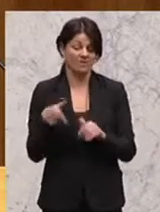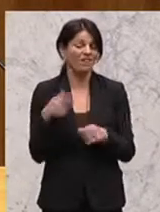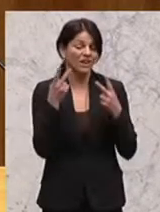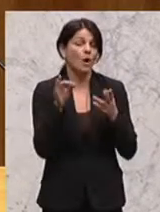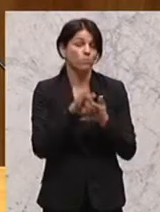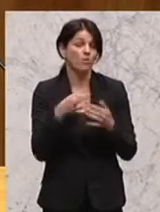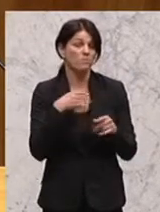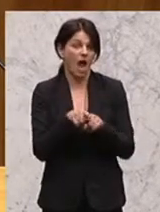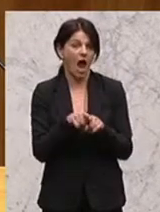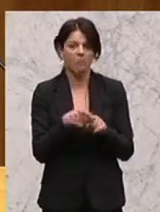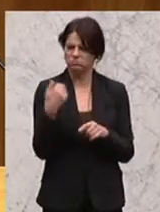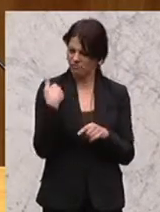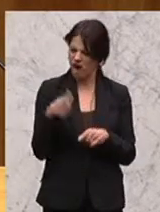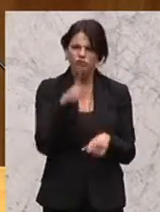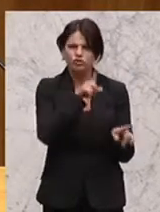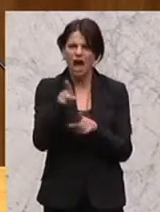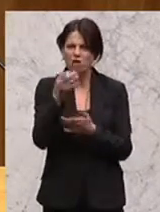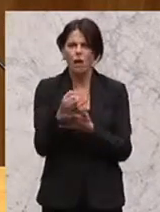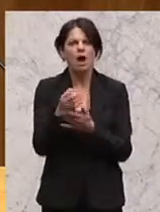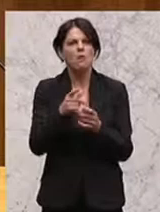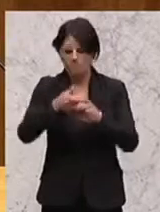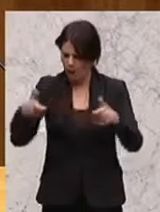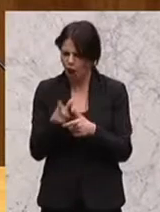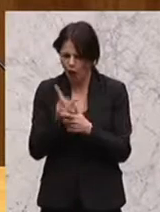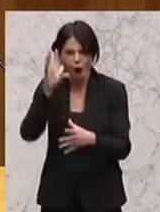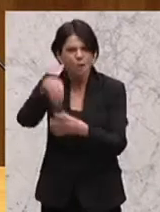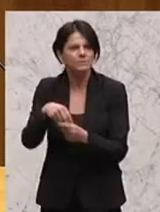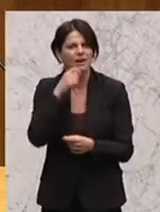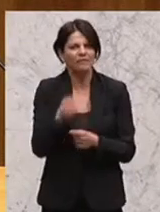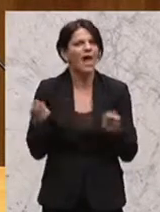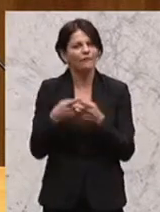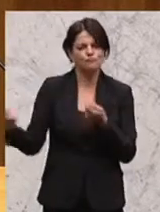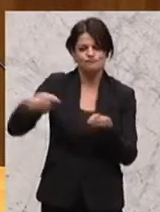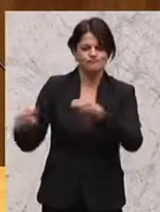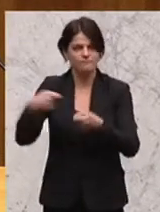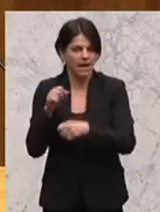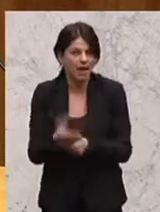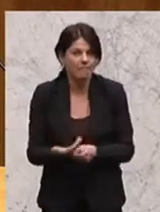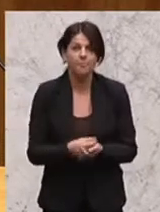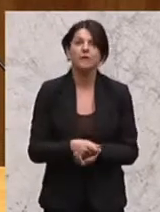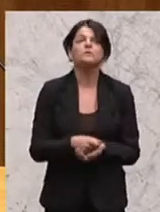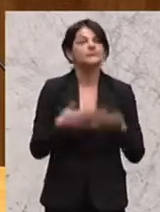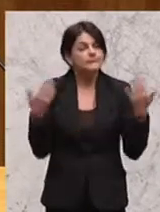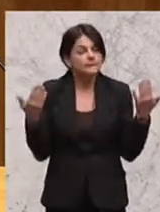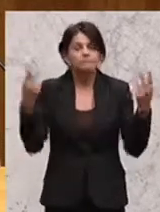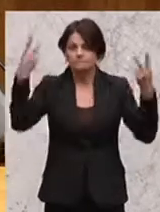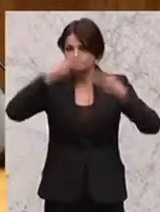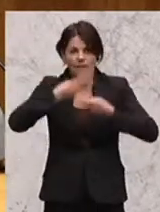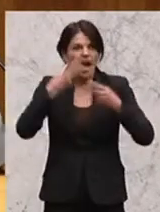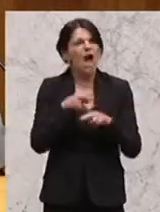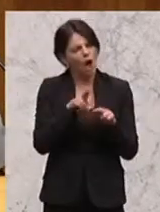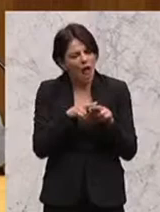der jetzt bei Ihrem Standortpaket präsentiert worden ist, dem Crowdfunding. Na, selbstverständlich brauchen